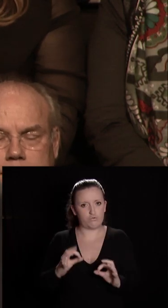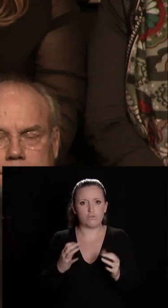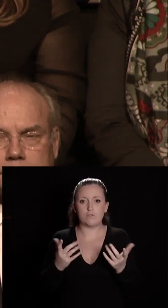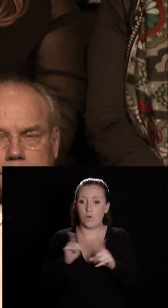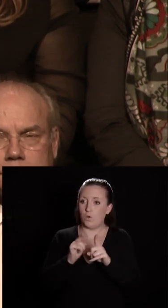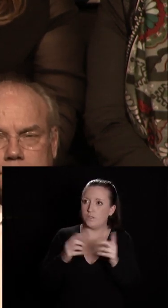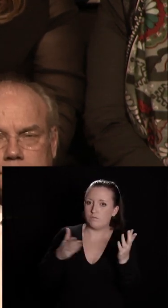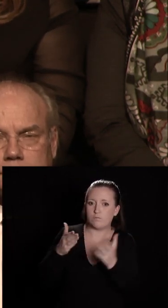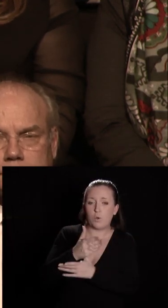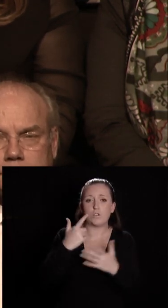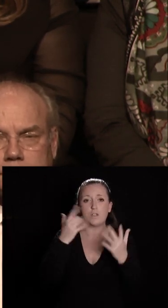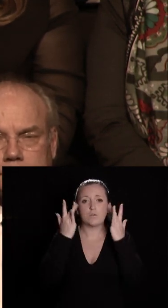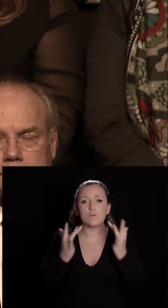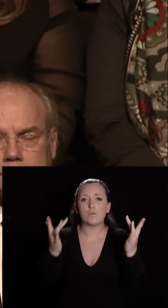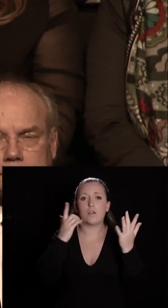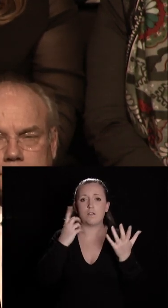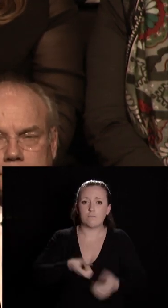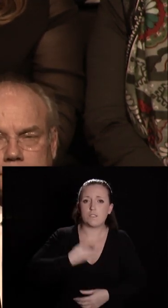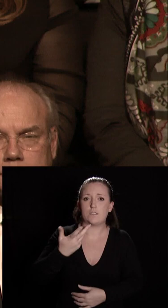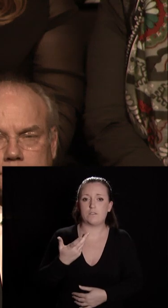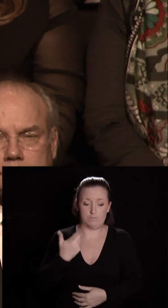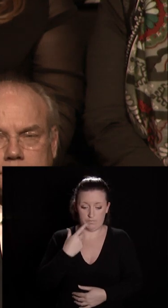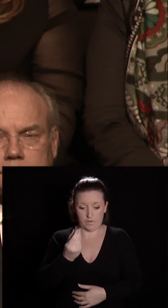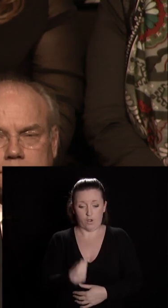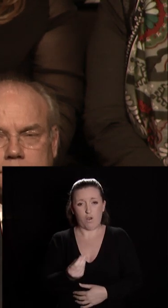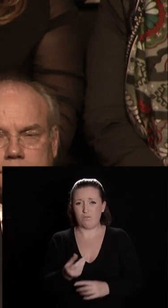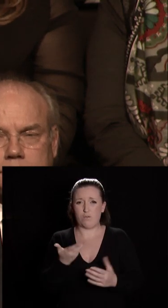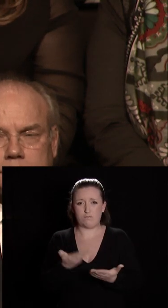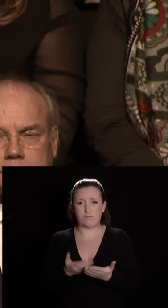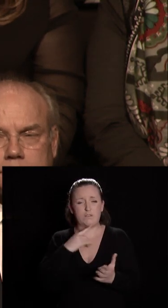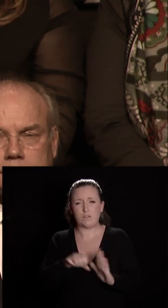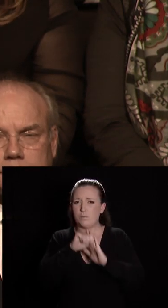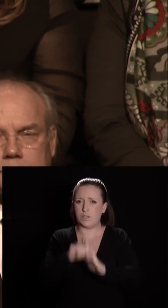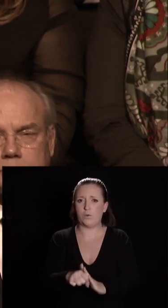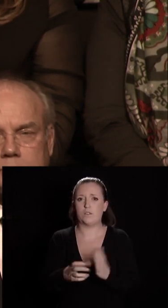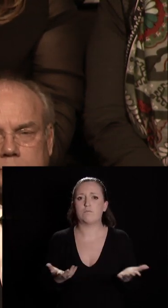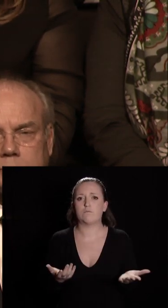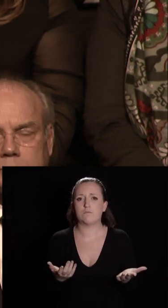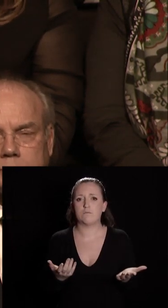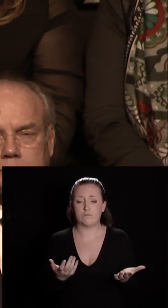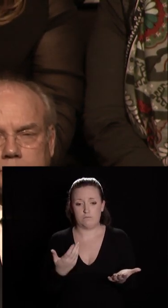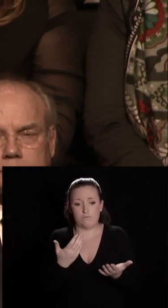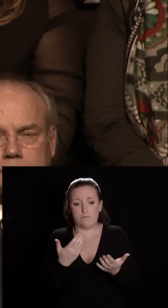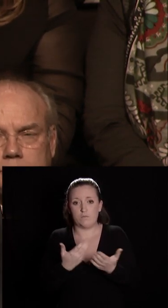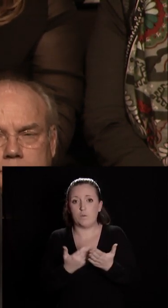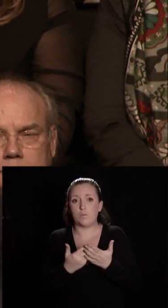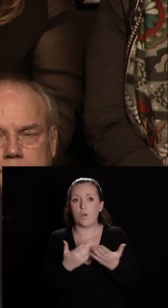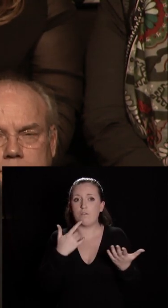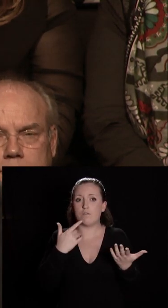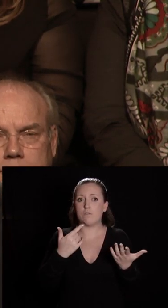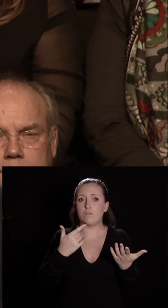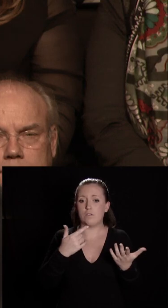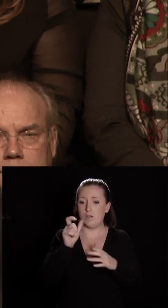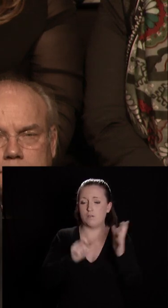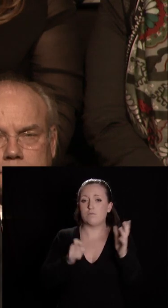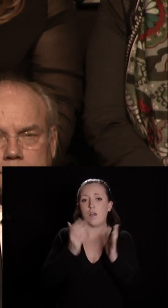'éducation artistique et culturelle. L'enfant est au cœur de nos priorités. On atteste notamment les taux d'encadrement des enfants par